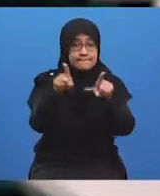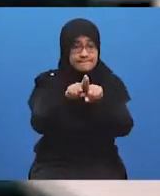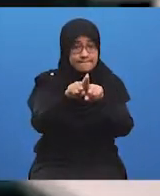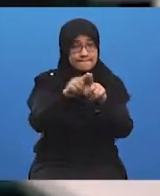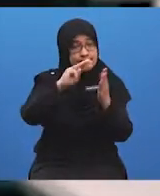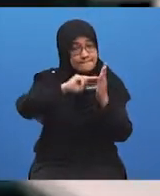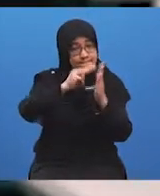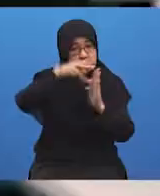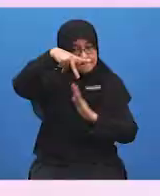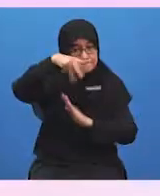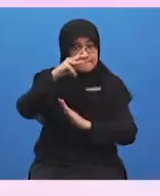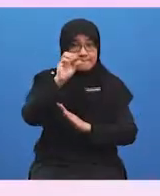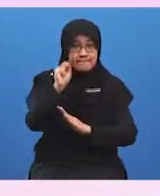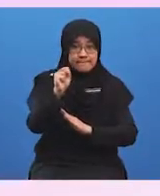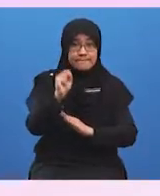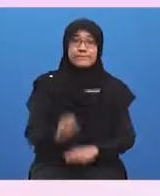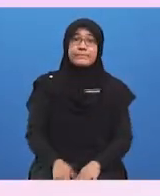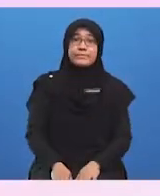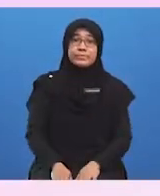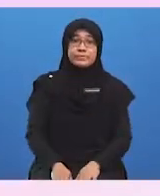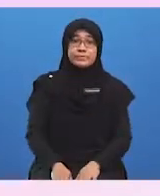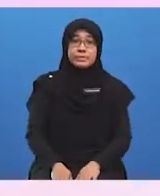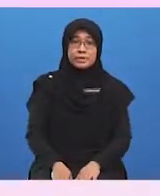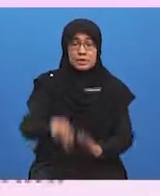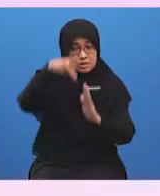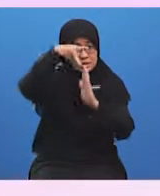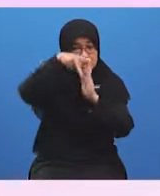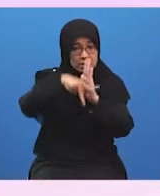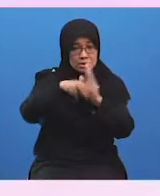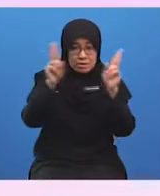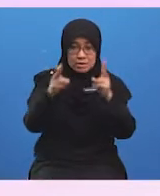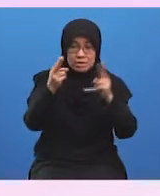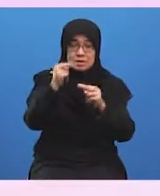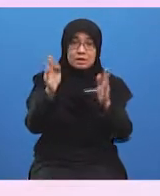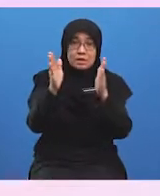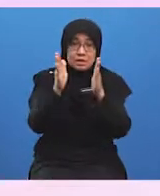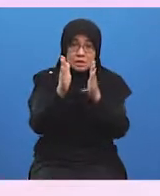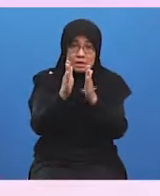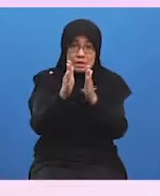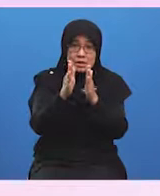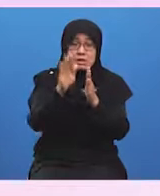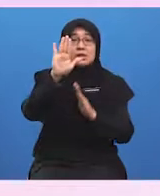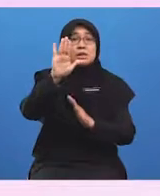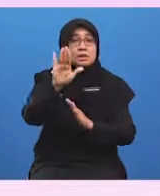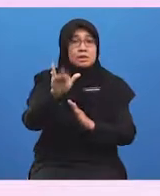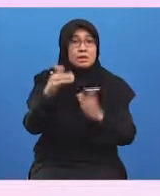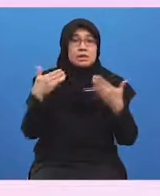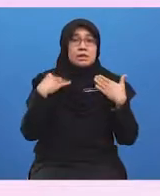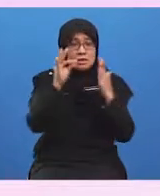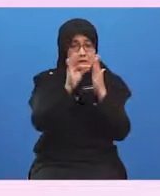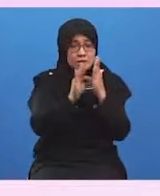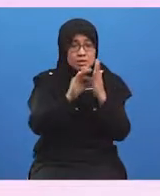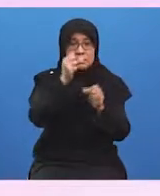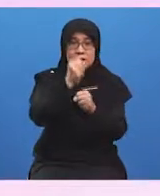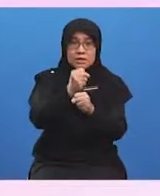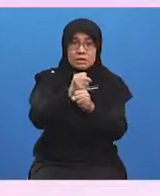PKS terlebih dahulu. PKS merupakan satu perusahaan yang mempunyai bilangan pekerja